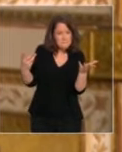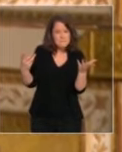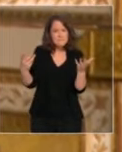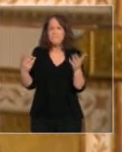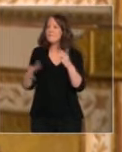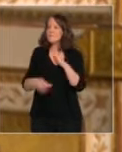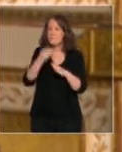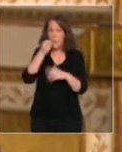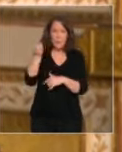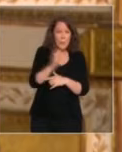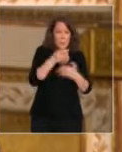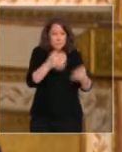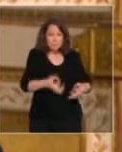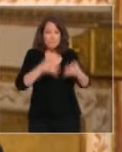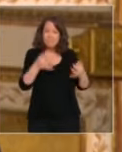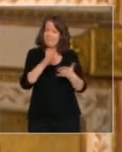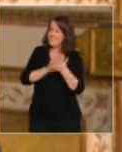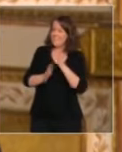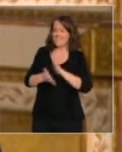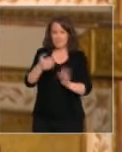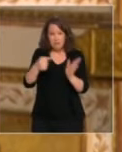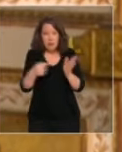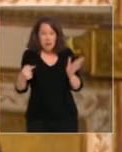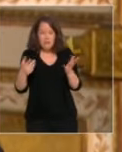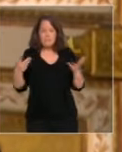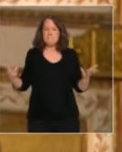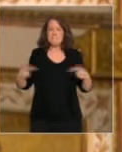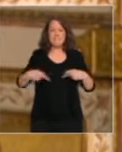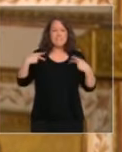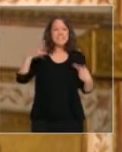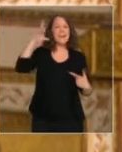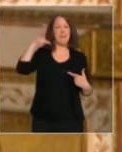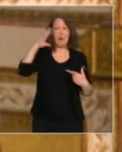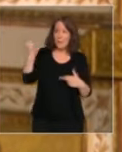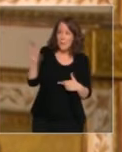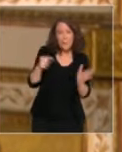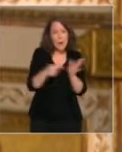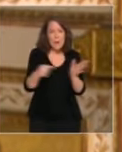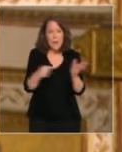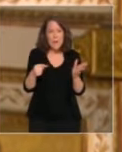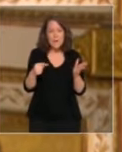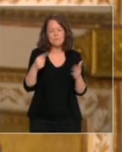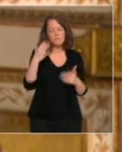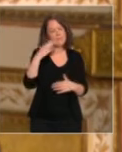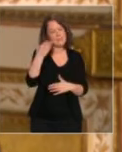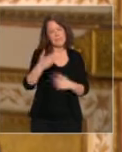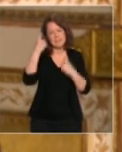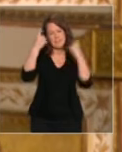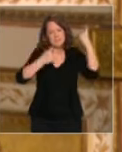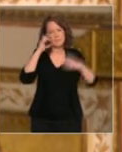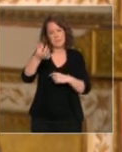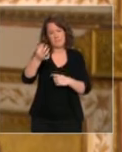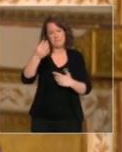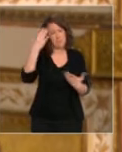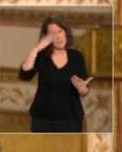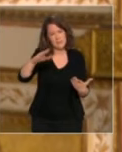épreuve ? Quand pourrons-nous renouer avec la vie d'avant ? Je sais vos questionnements, je les partage, ils sont